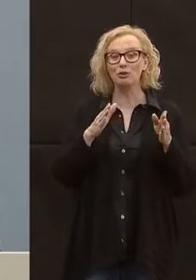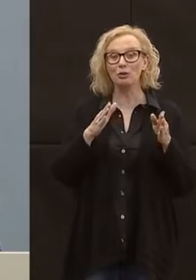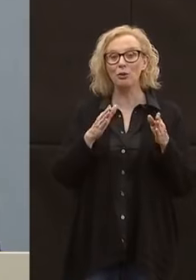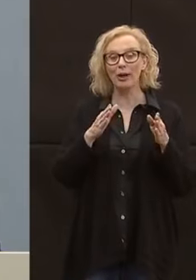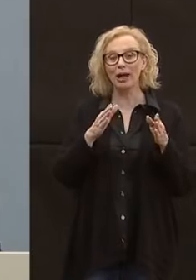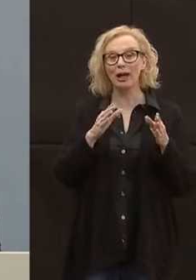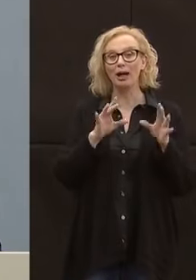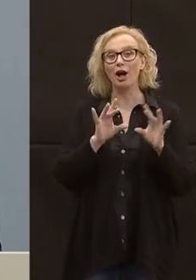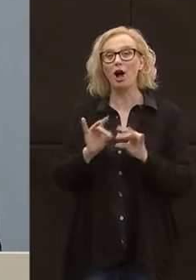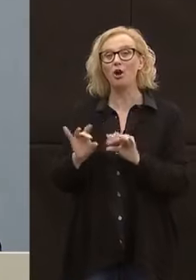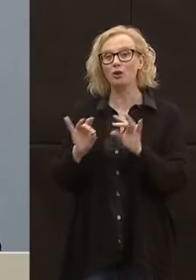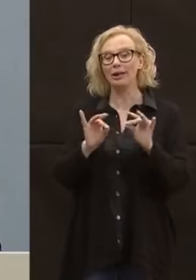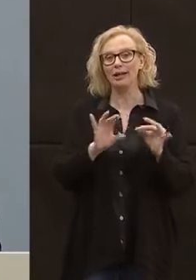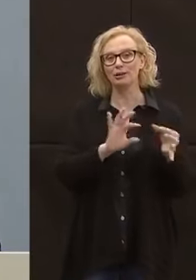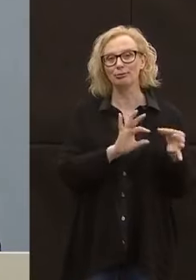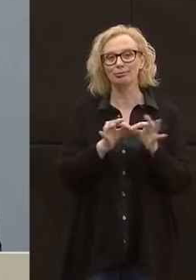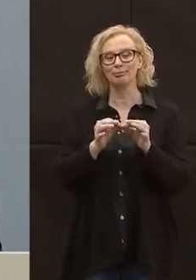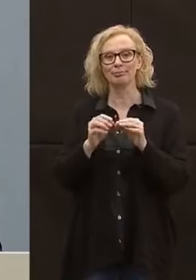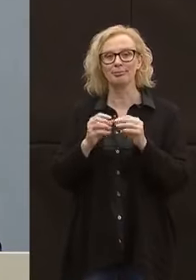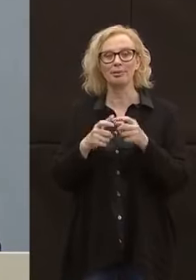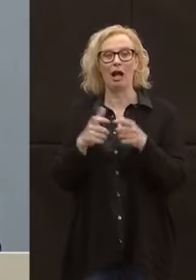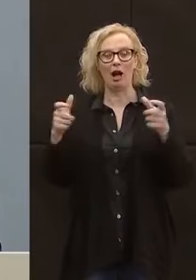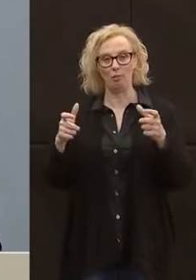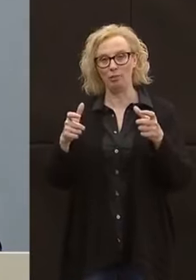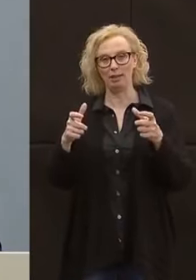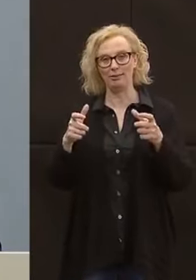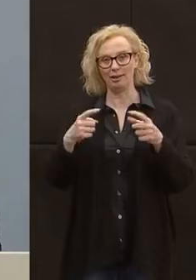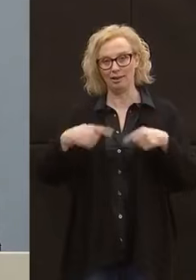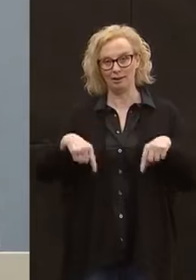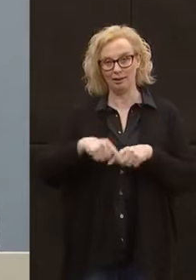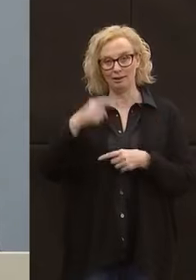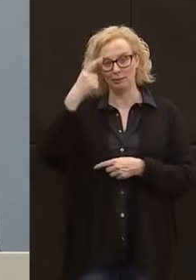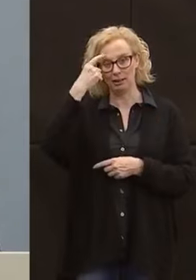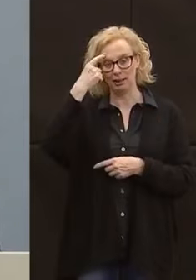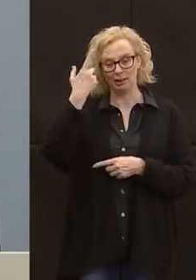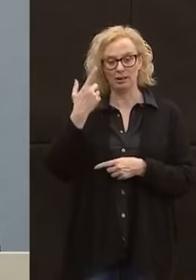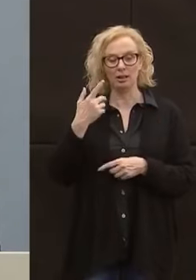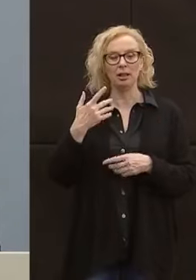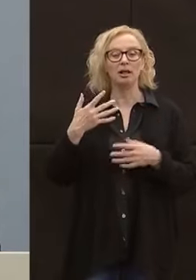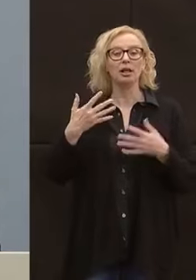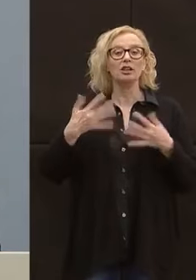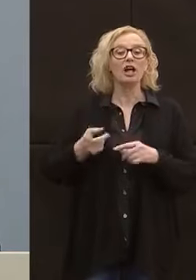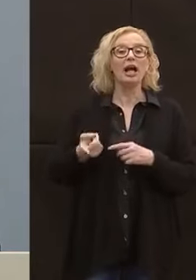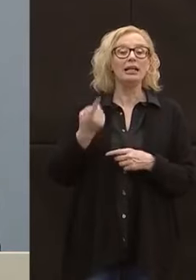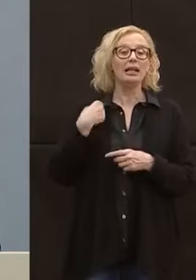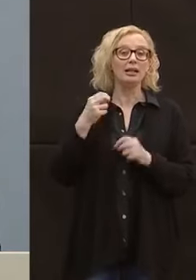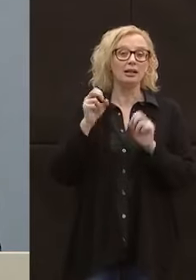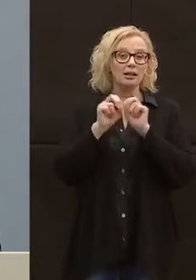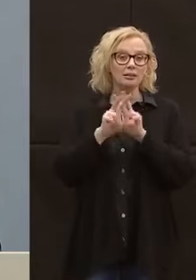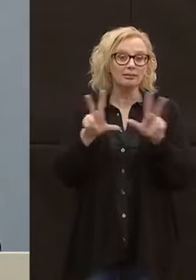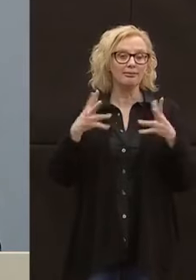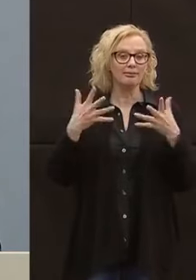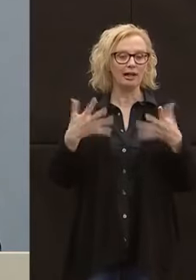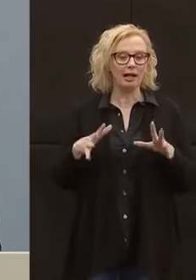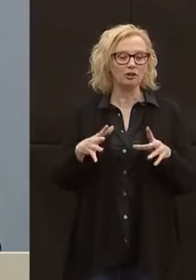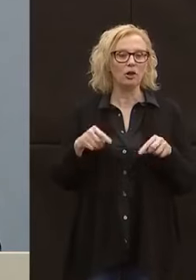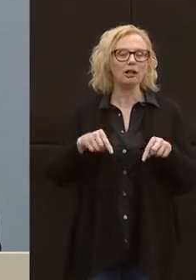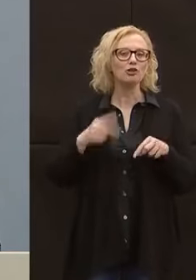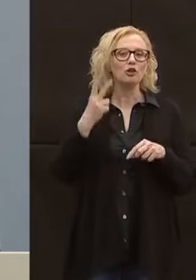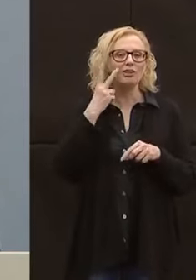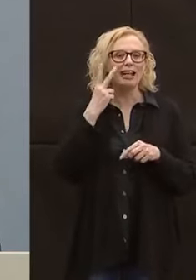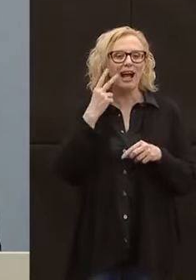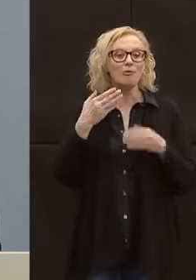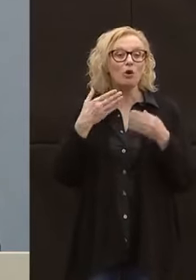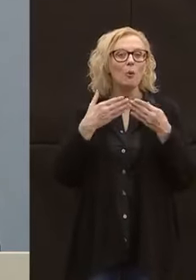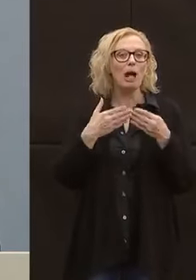aumento del contagio te lo devi aspettare. Quindi, su questo l'ho già detto ieri, stiamo riflettendo su quali segnali di apertura dare